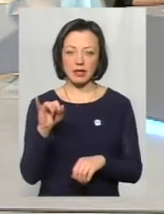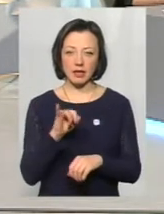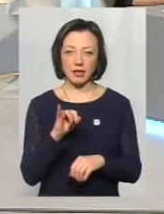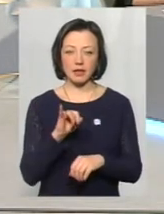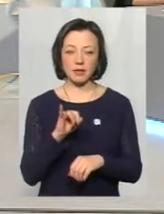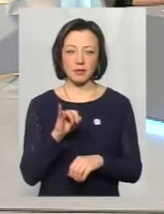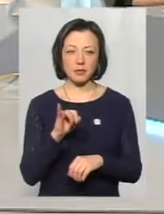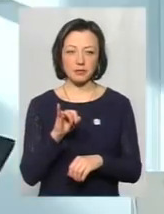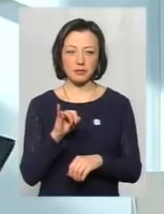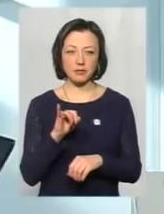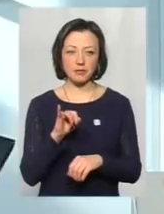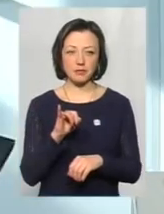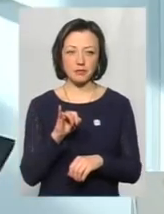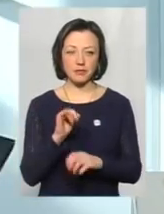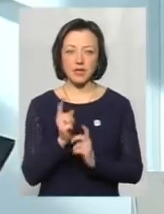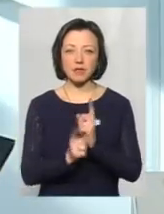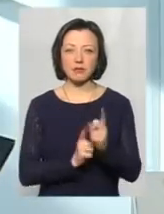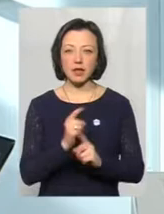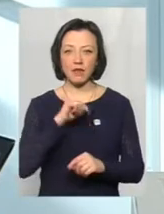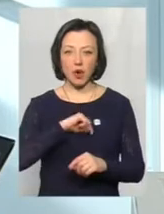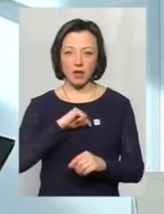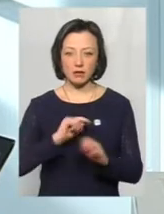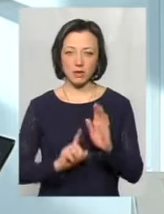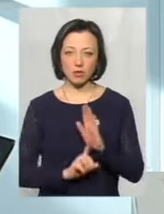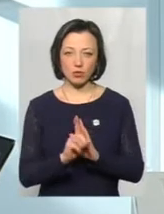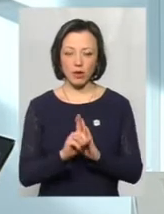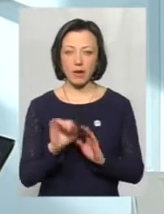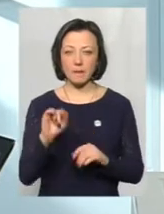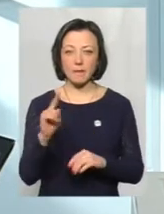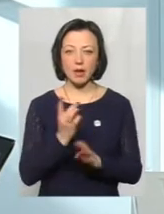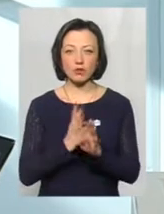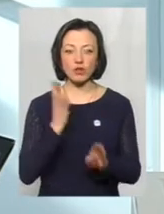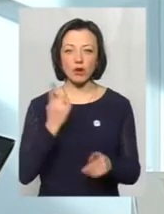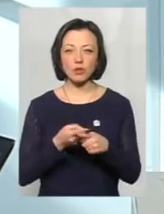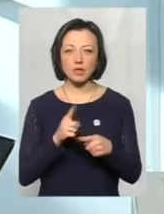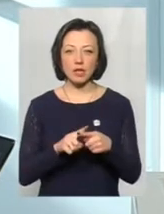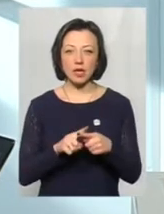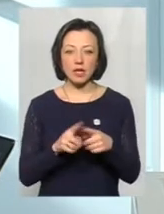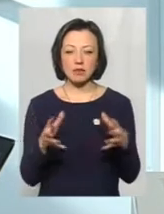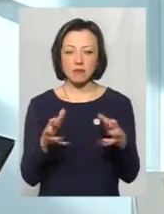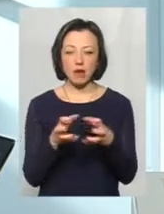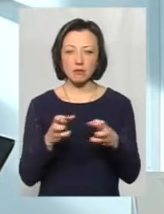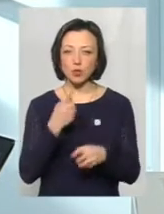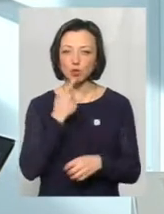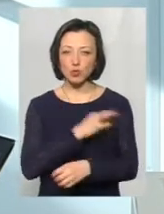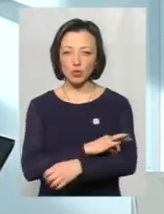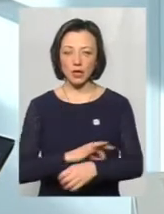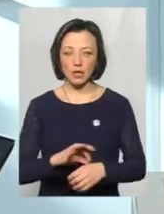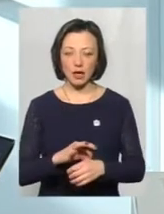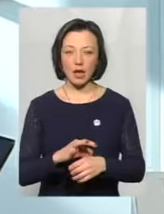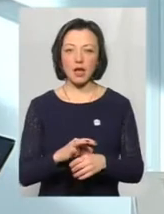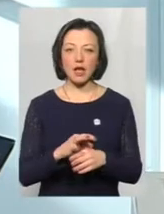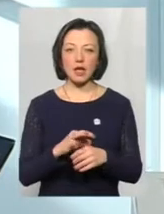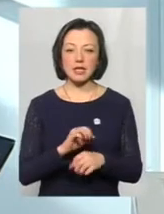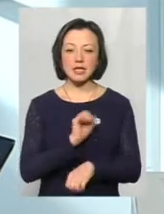зміни в організмі наступають. Ну, перш за все, це спазм судин. Спазм судин,